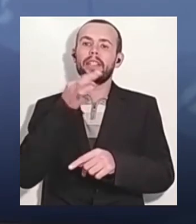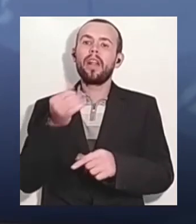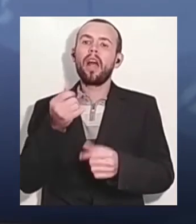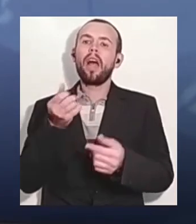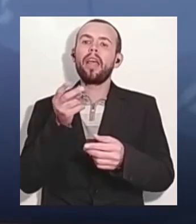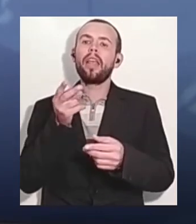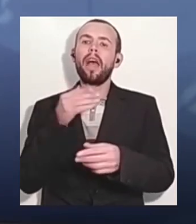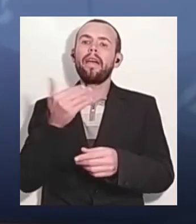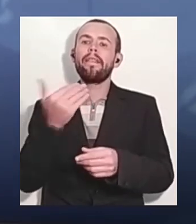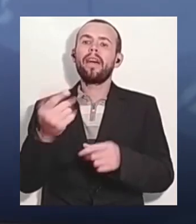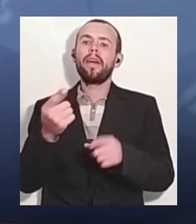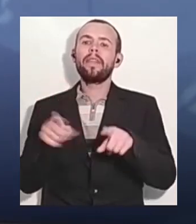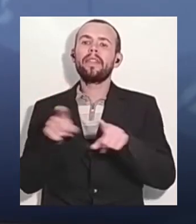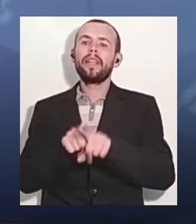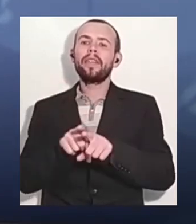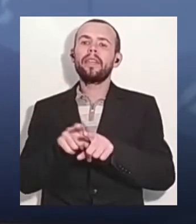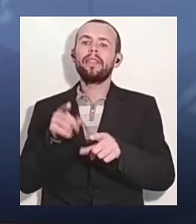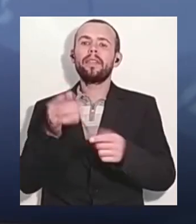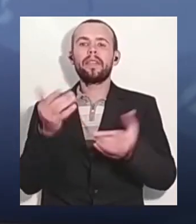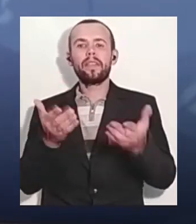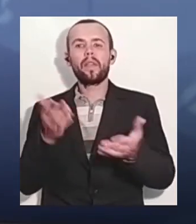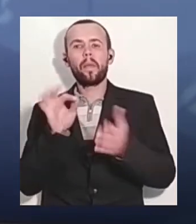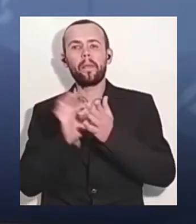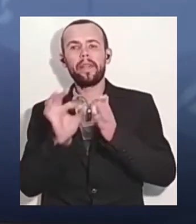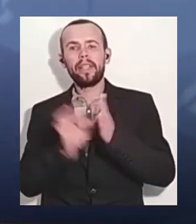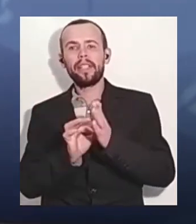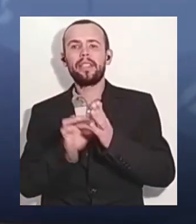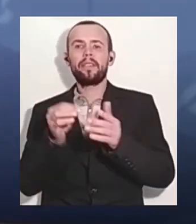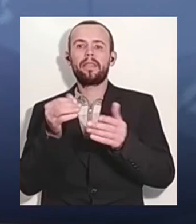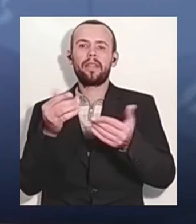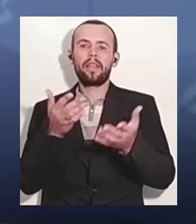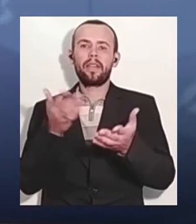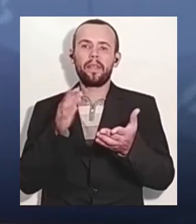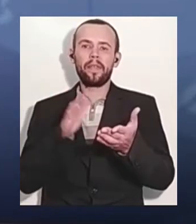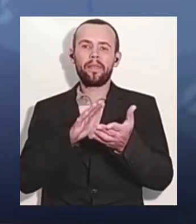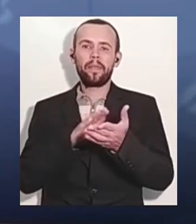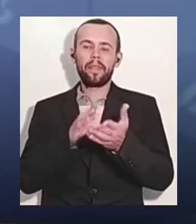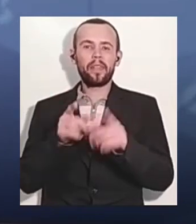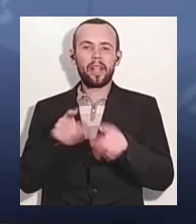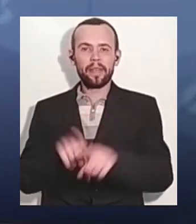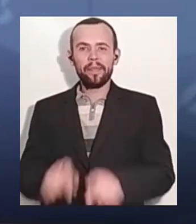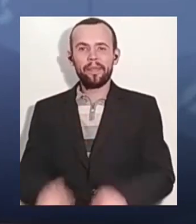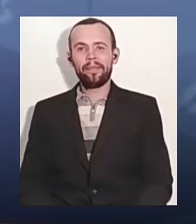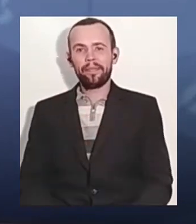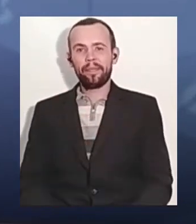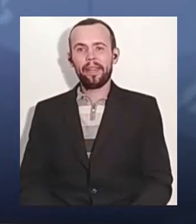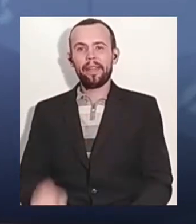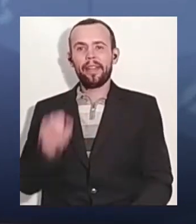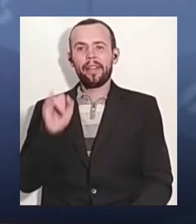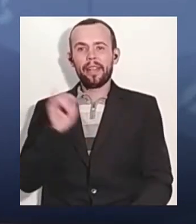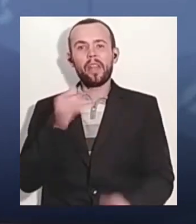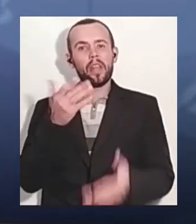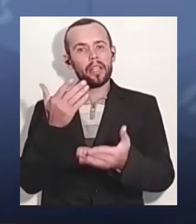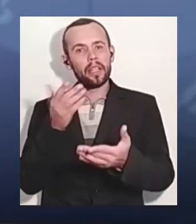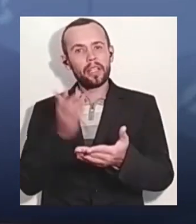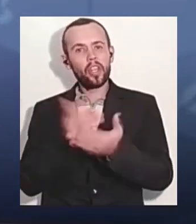взагалі відбувається порядок наданням медичної допомоги ув'язненням у цей період. Чи хтось слідкує за кількістю захворюваності на